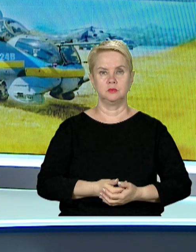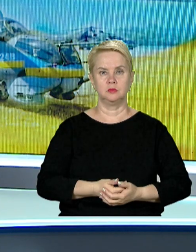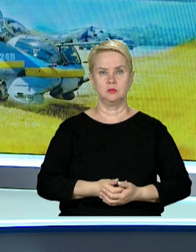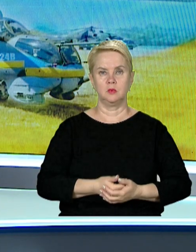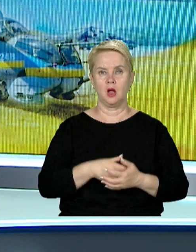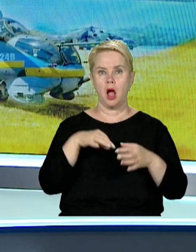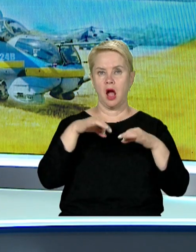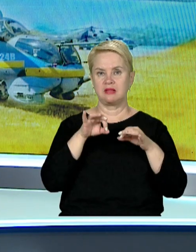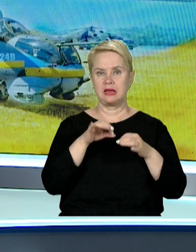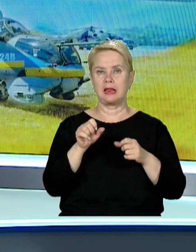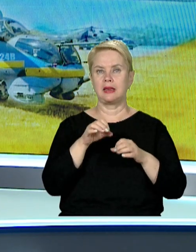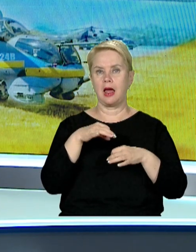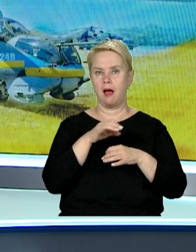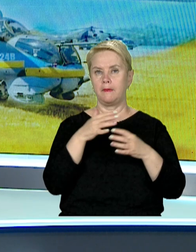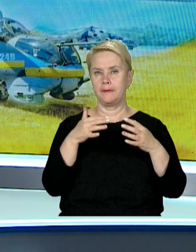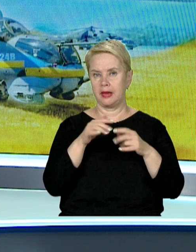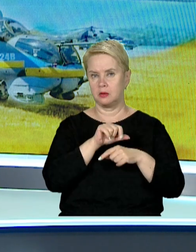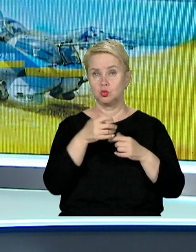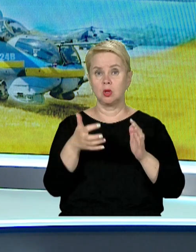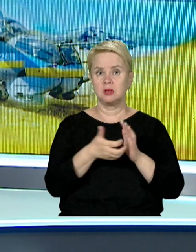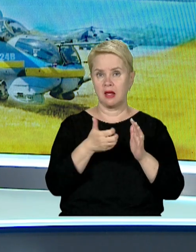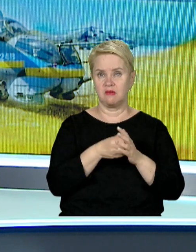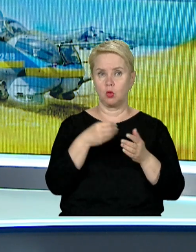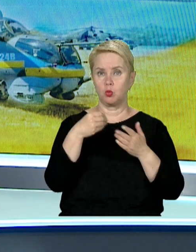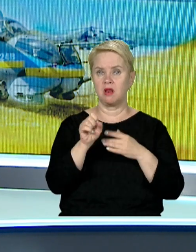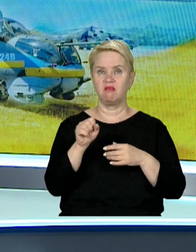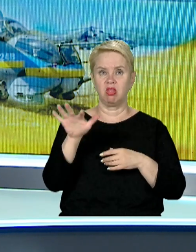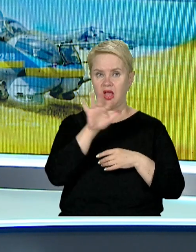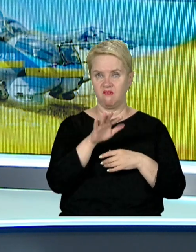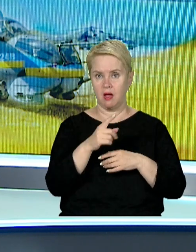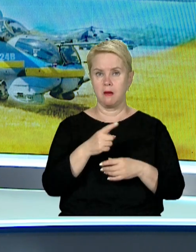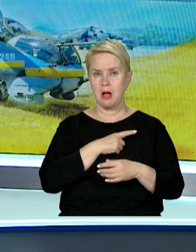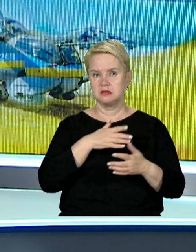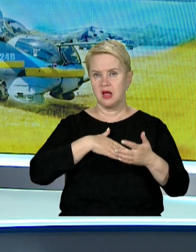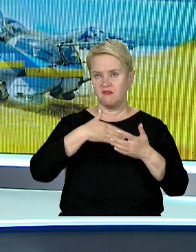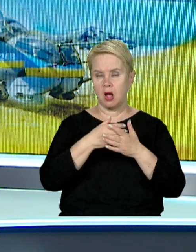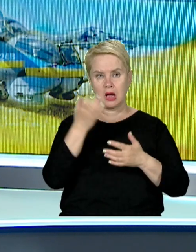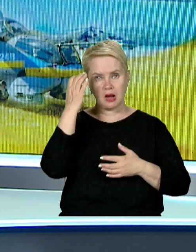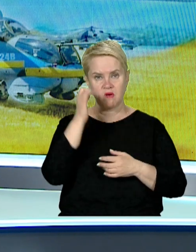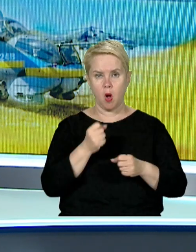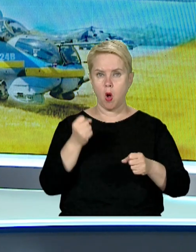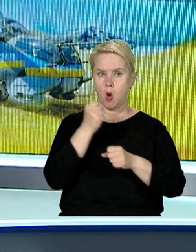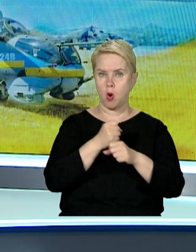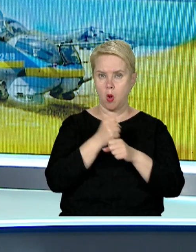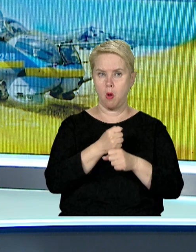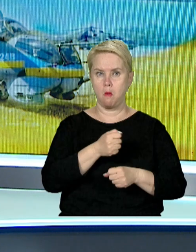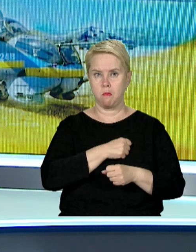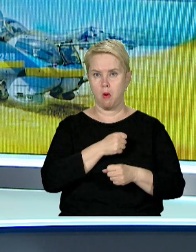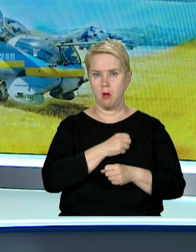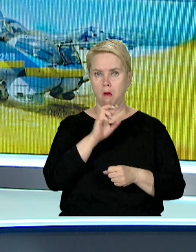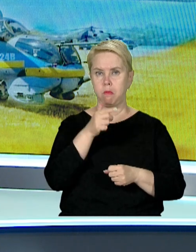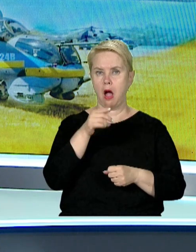Актівки для передової. Їх вже бракує для купівлі у Європі. Тому майстер-волонтери з Кривого Рогу розробили бойовий